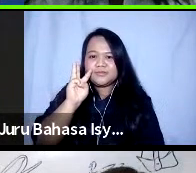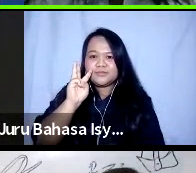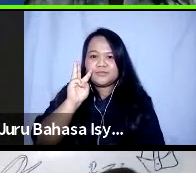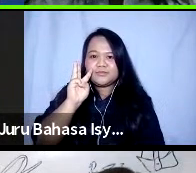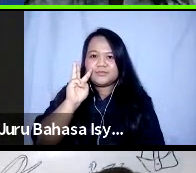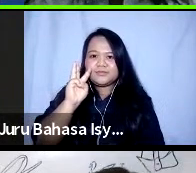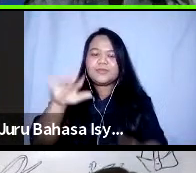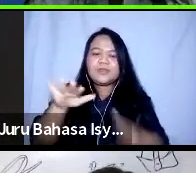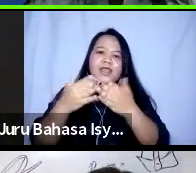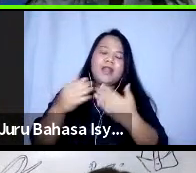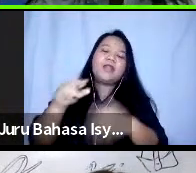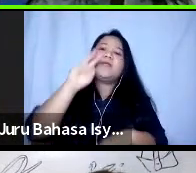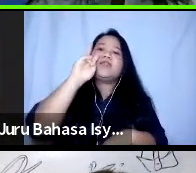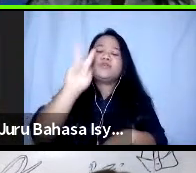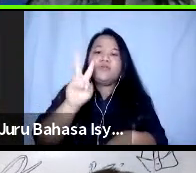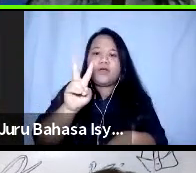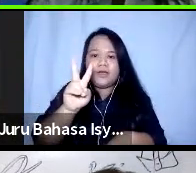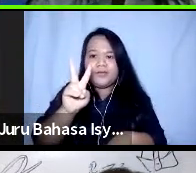Halaman Kedua